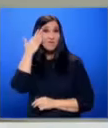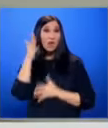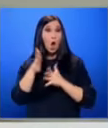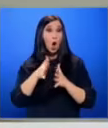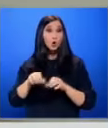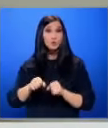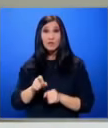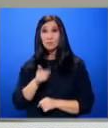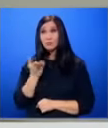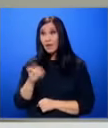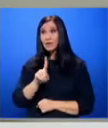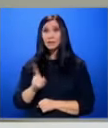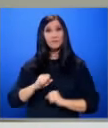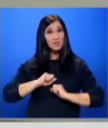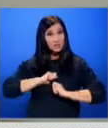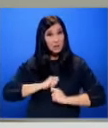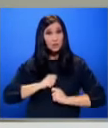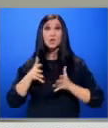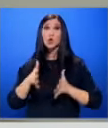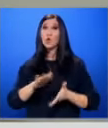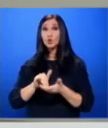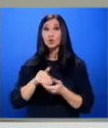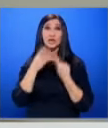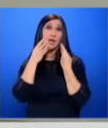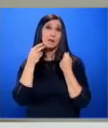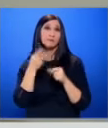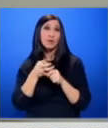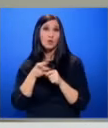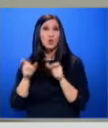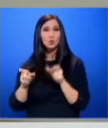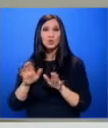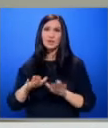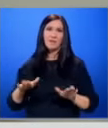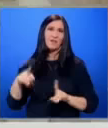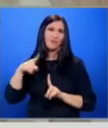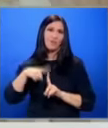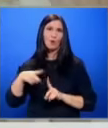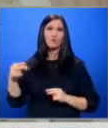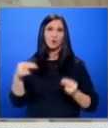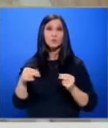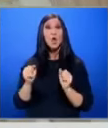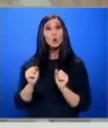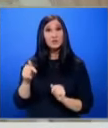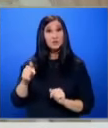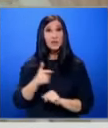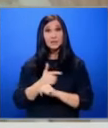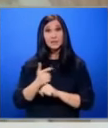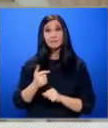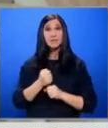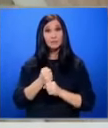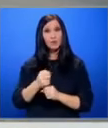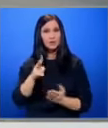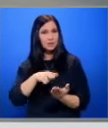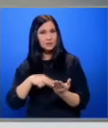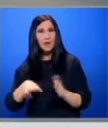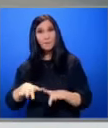увреждания. Те не биват да страдат заради лошата организация, липсата на лекари и забавенията в телковите комисии. Очаква се тази седмица депутатите да